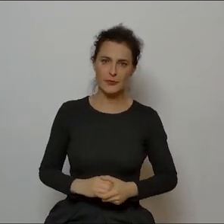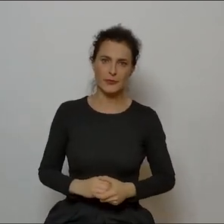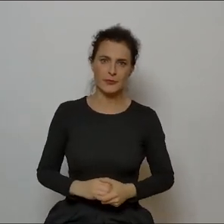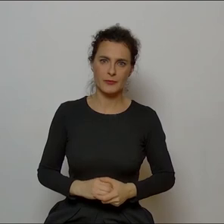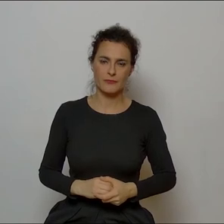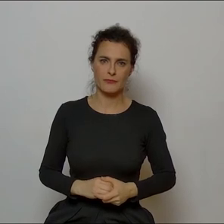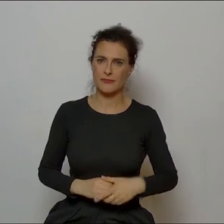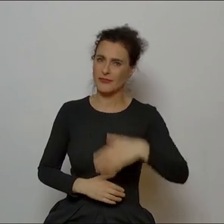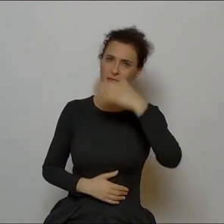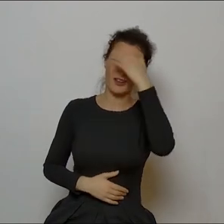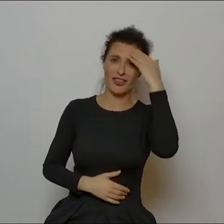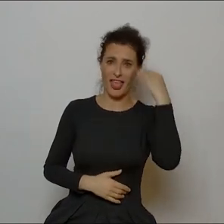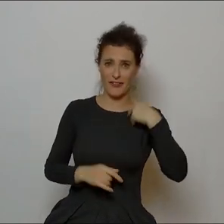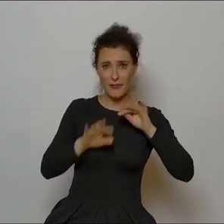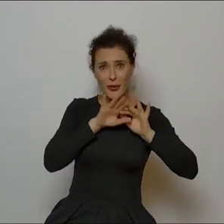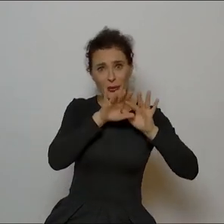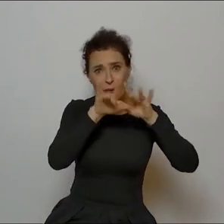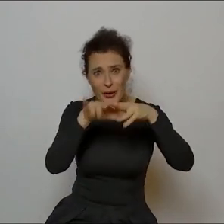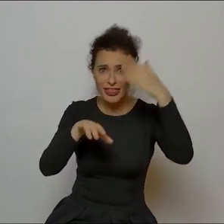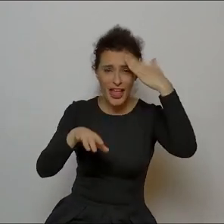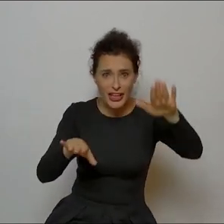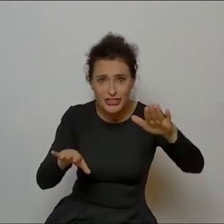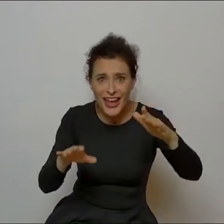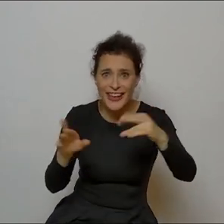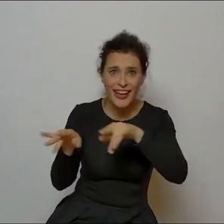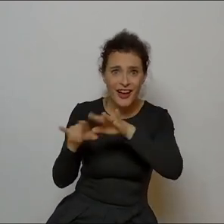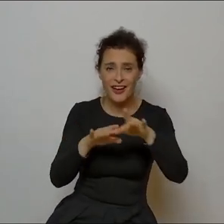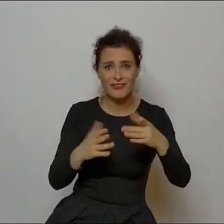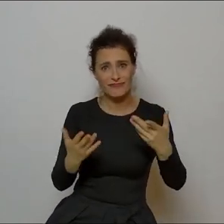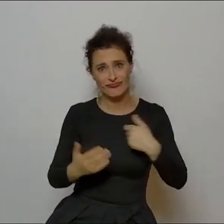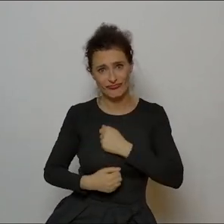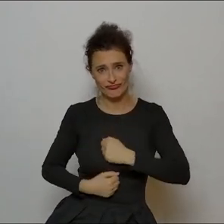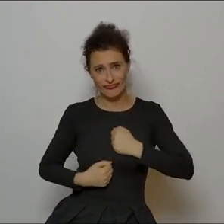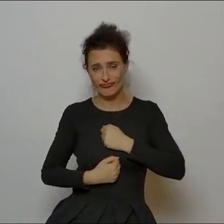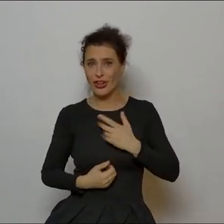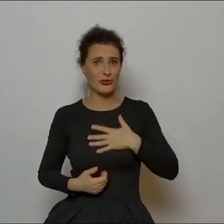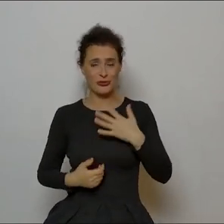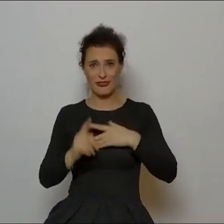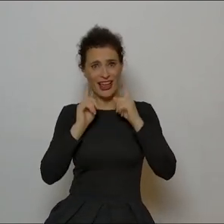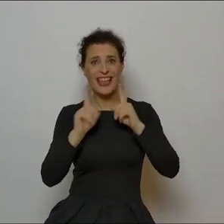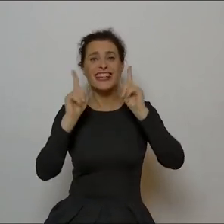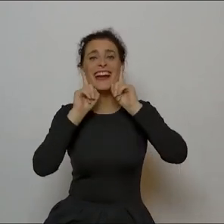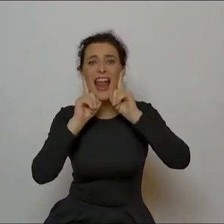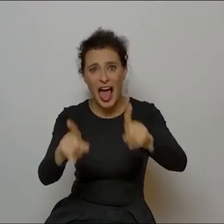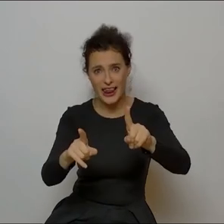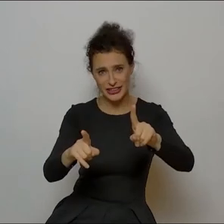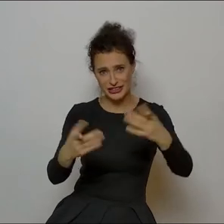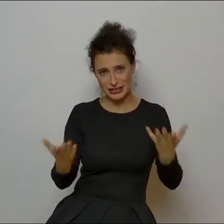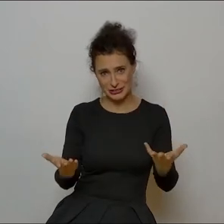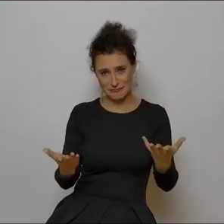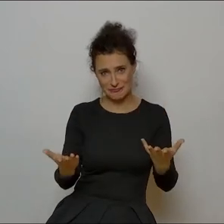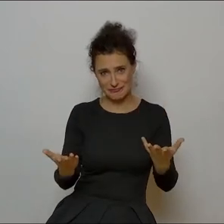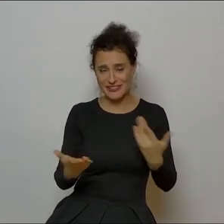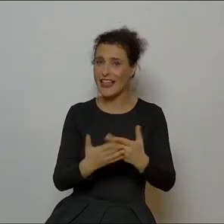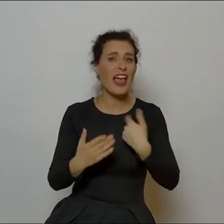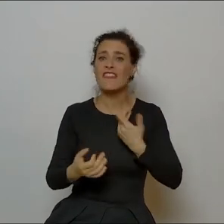Nie wiem, czy zleję nadzieję. Ja w ogóle taka jestem troszeczkę beznadziejnie myśląca, jest to przyjemne. Trochę jak mój tata, znaczy nie